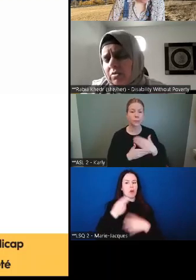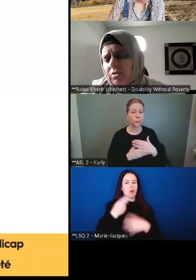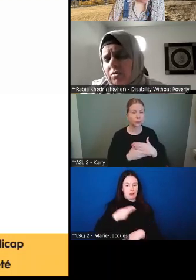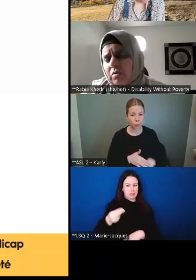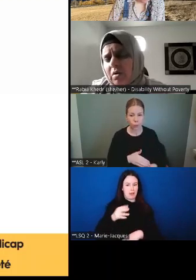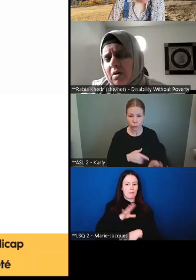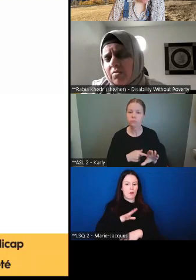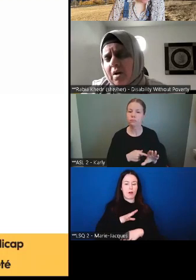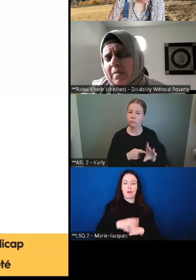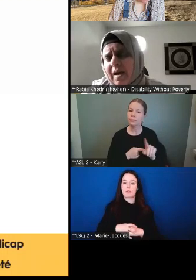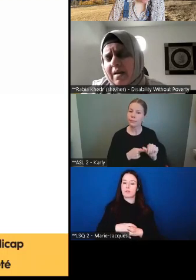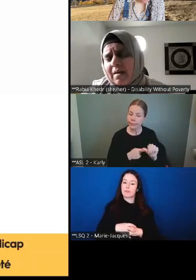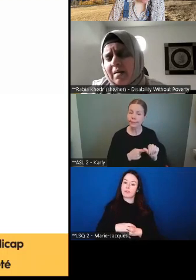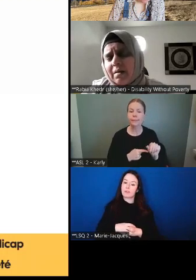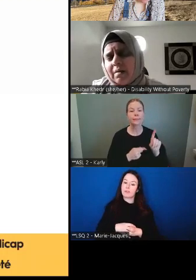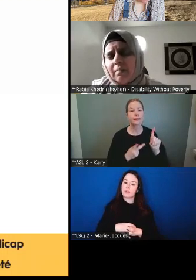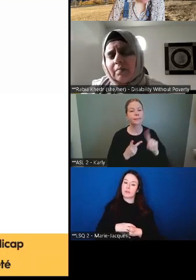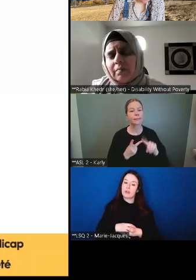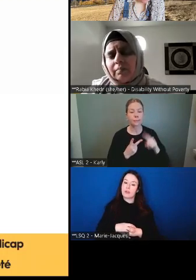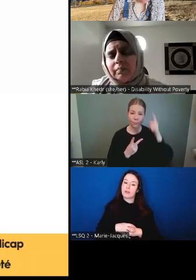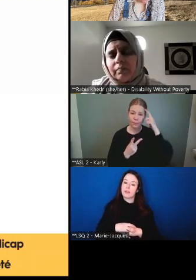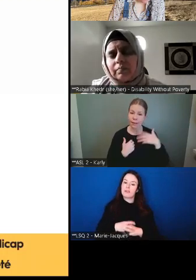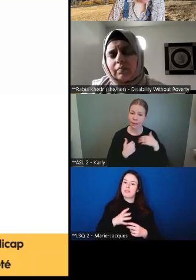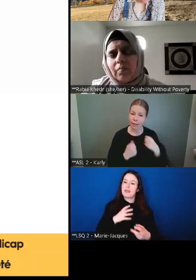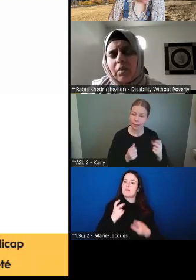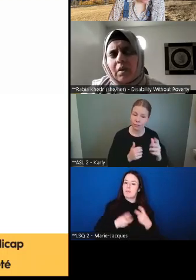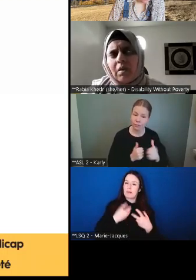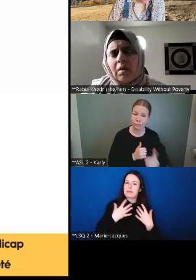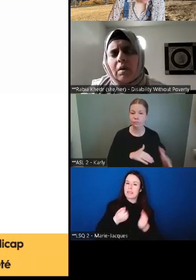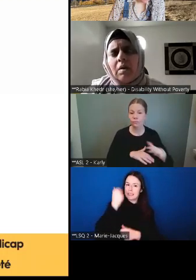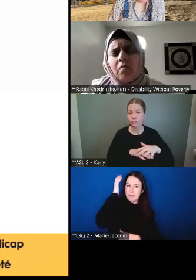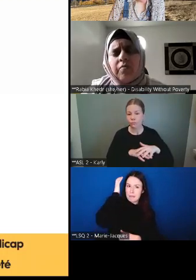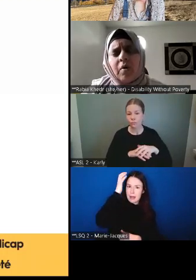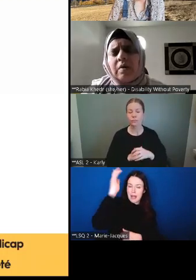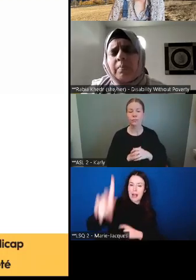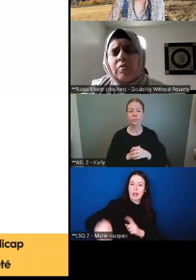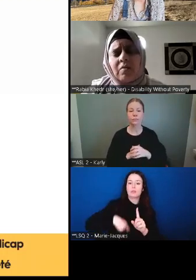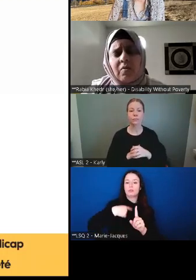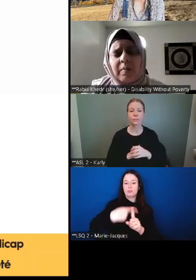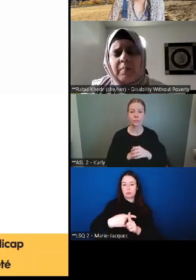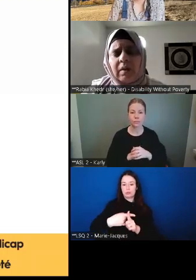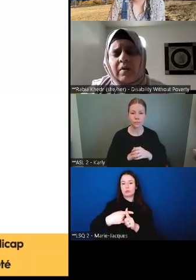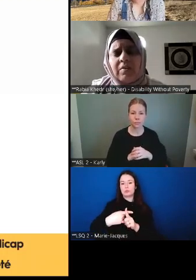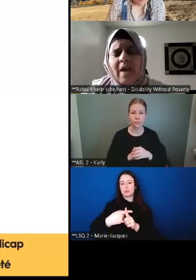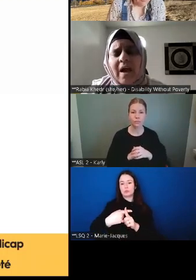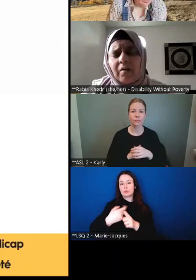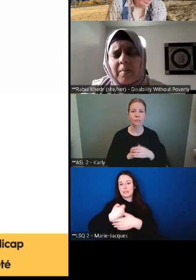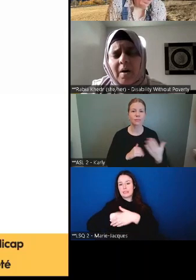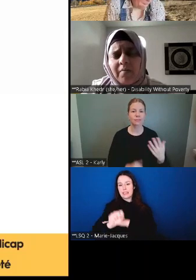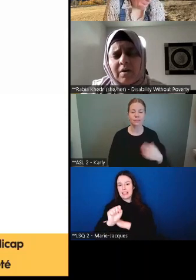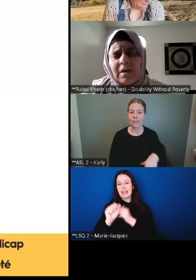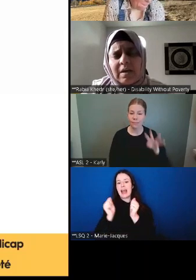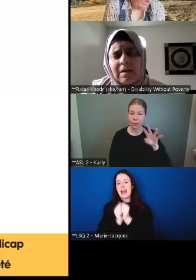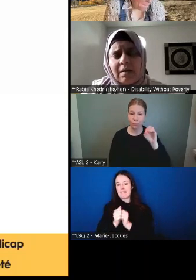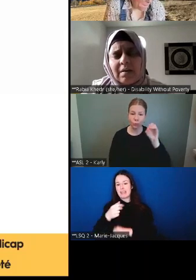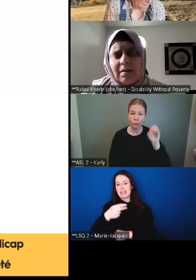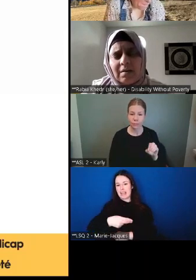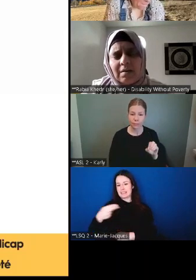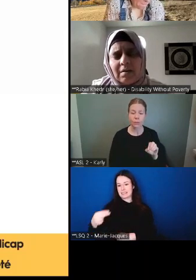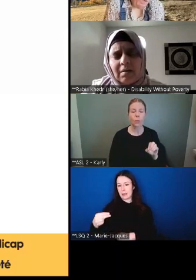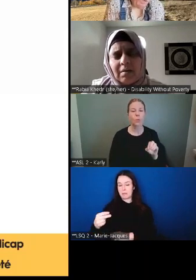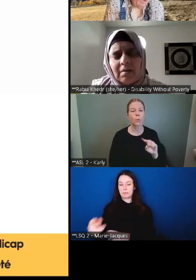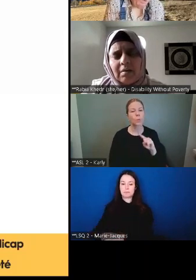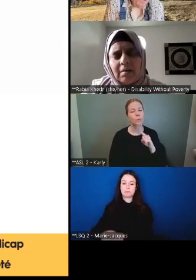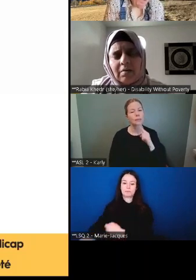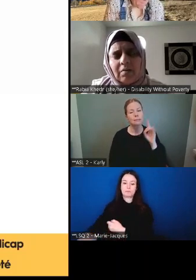et vivent avec des enjeux de santé mentale. En plus d'être nés avec un handicap, il y a des